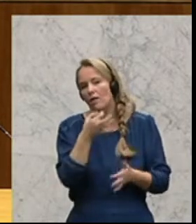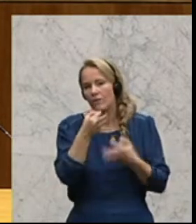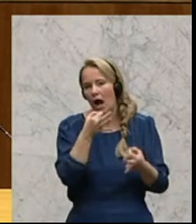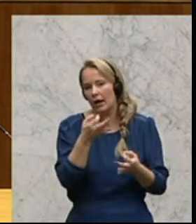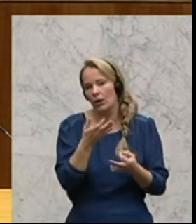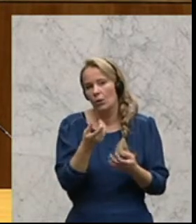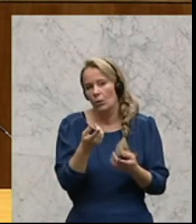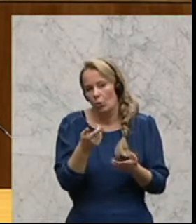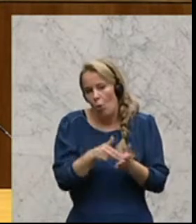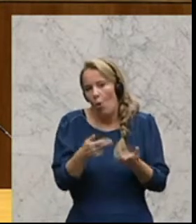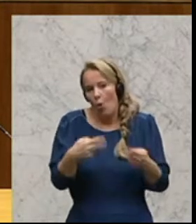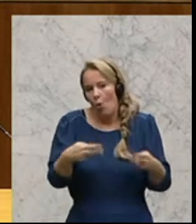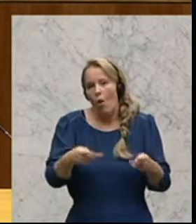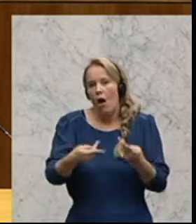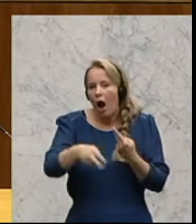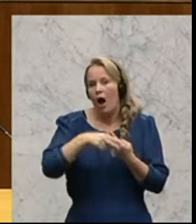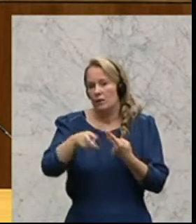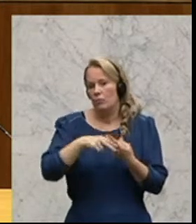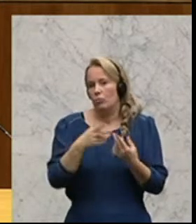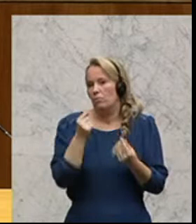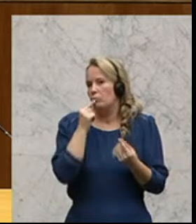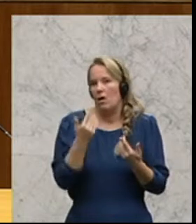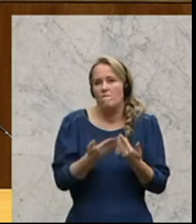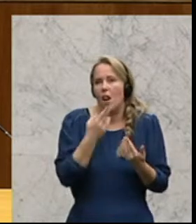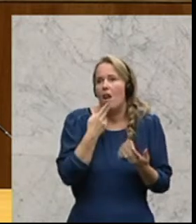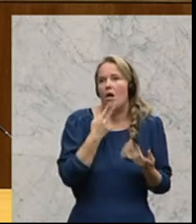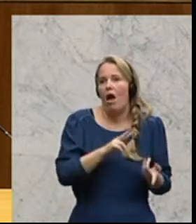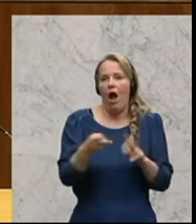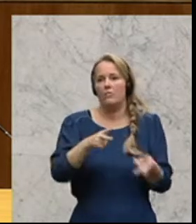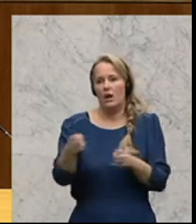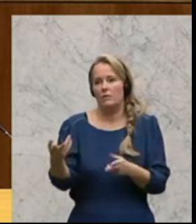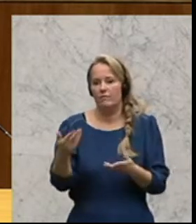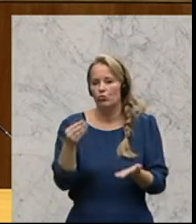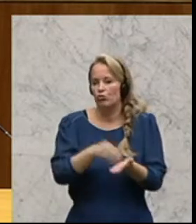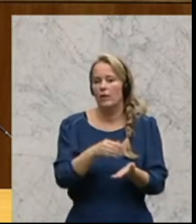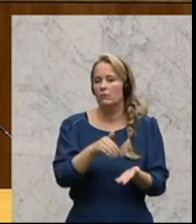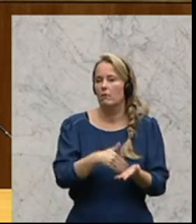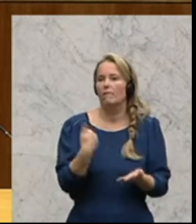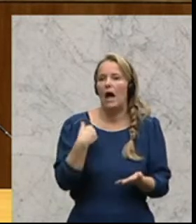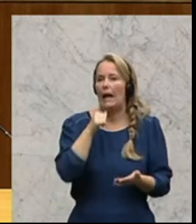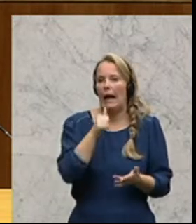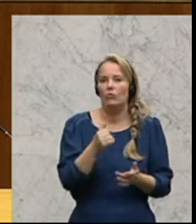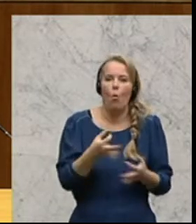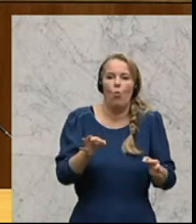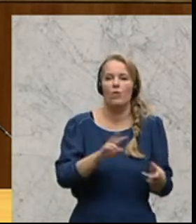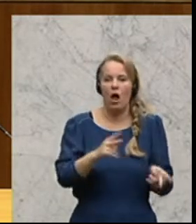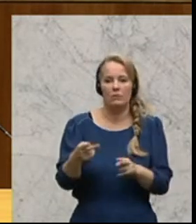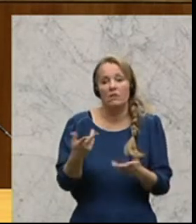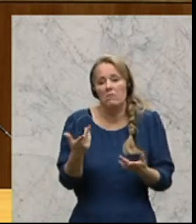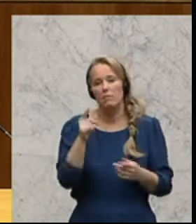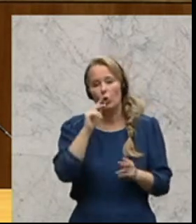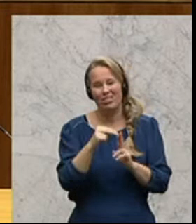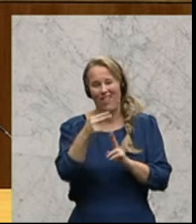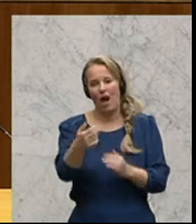beantworten sein werden, wie zum Beispiel, was wären die Alternativen gewesen, wenn man schon schreibt, es sei nicht Alternativos, wie kann man die Alternativen auch im Nachhinein noch